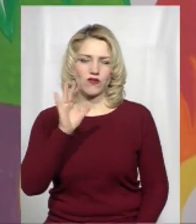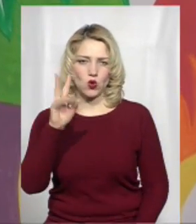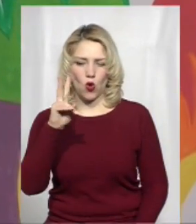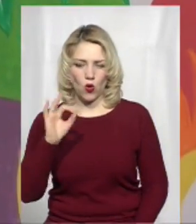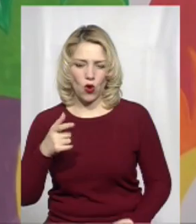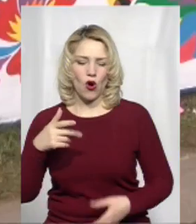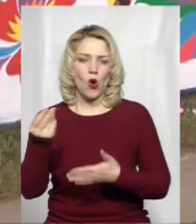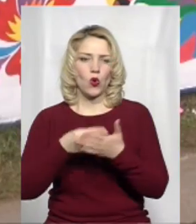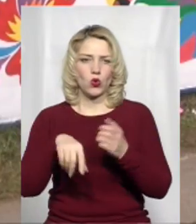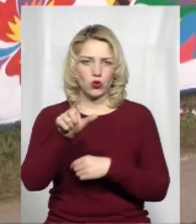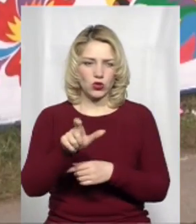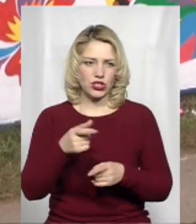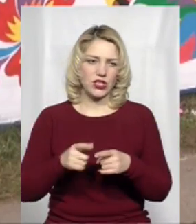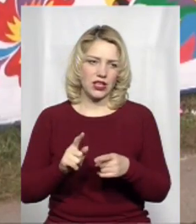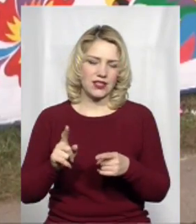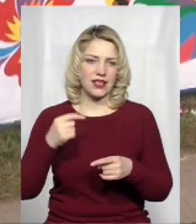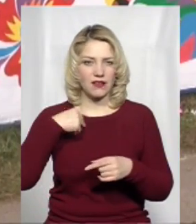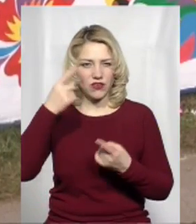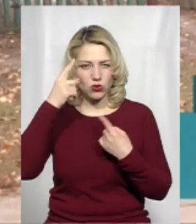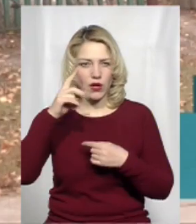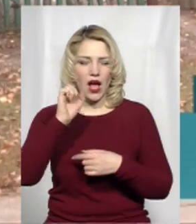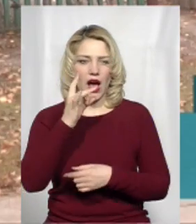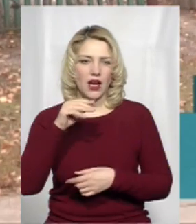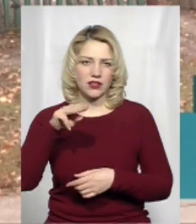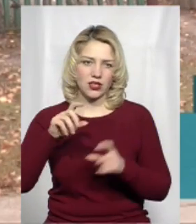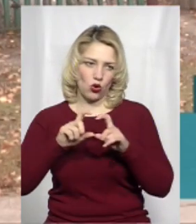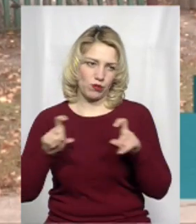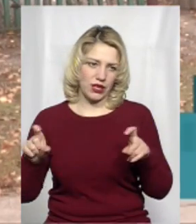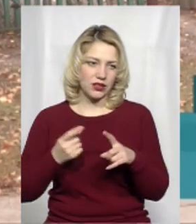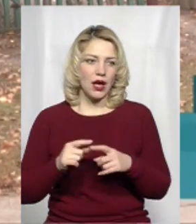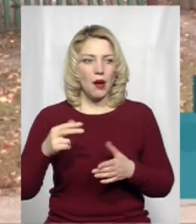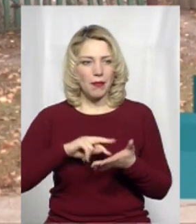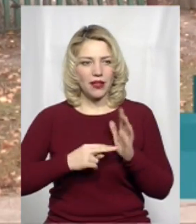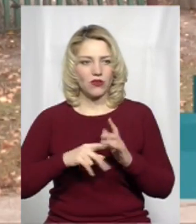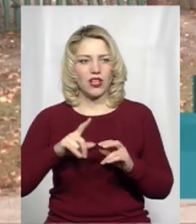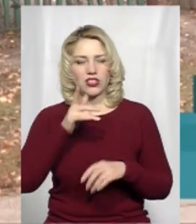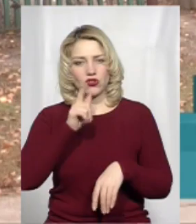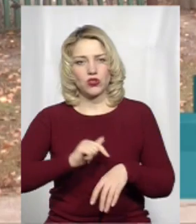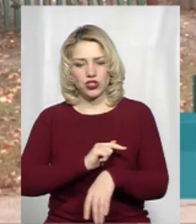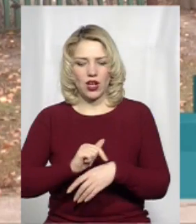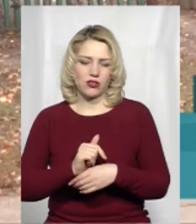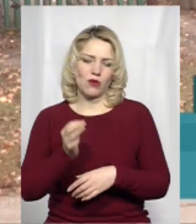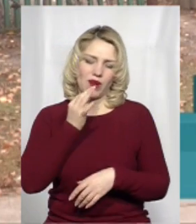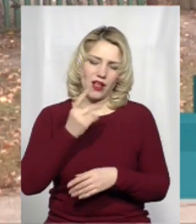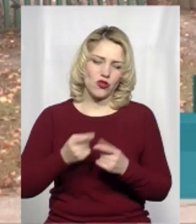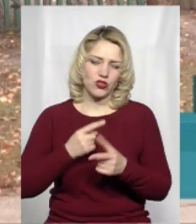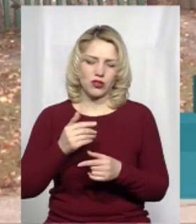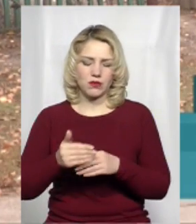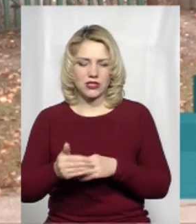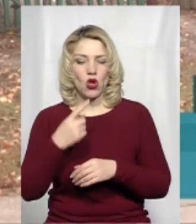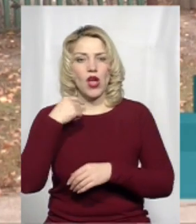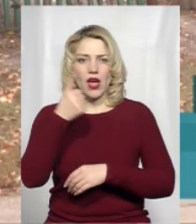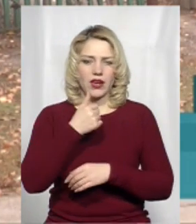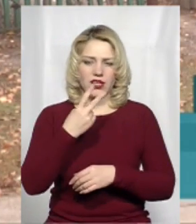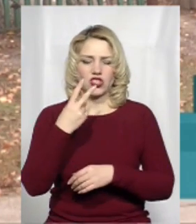каже, давно виношував ідею створення в самчиках арт-об'єкту. Ми планували, що з часом, рано чи пізно, рік-два, максимум, прийде, і